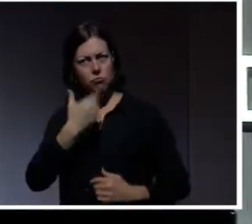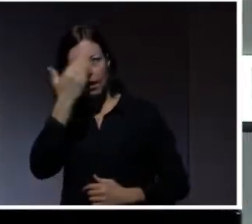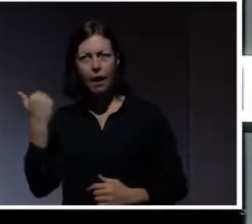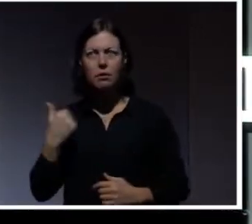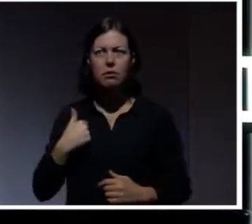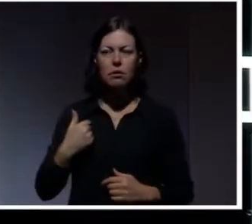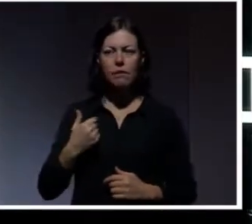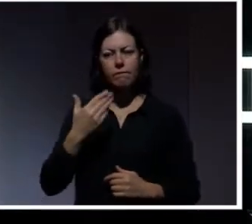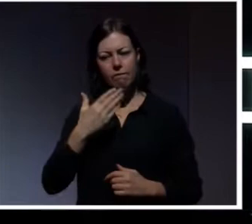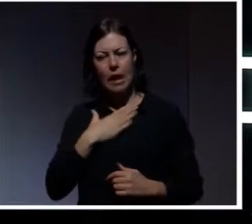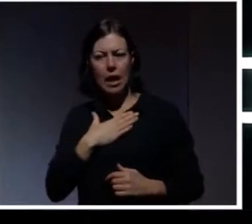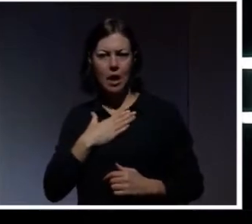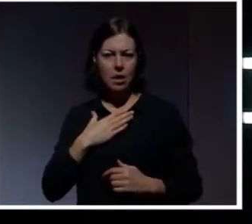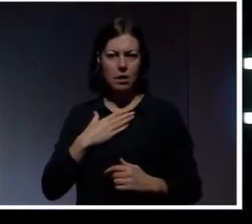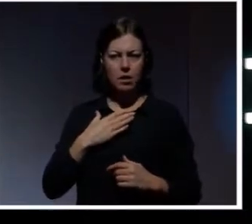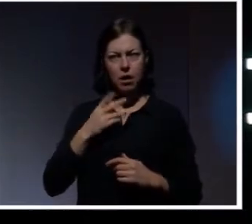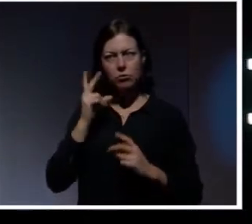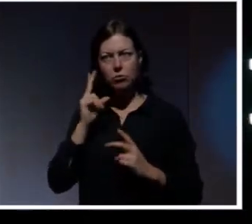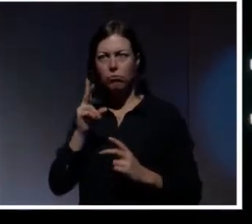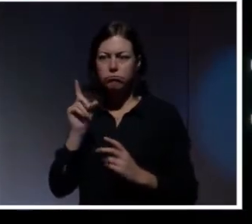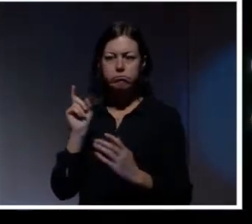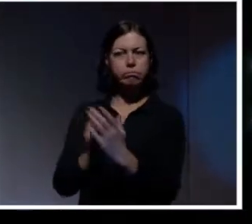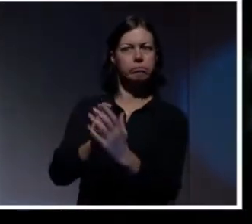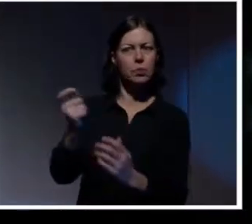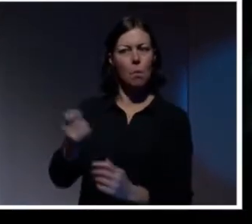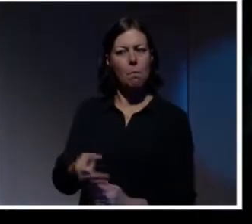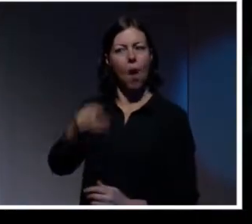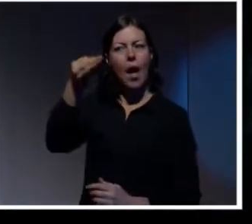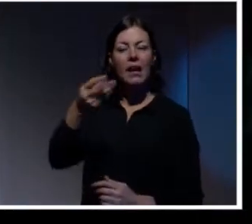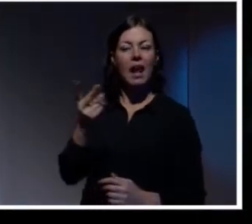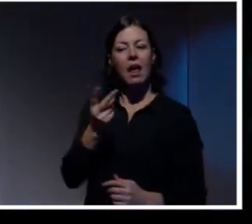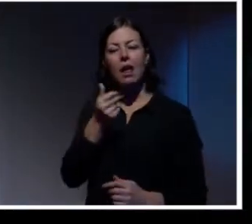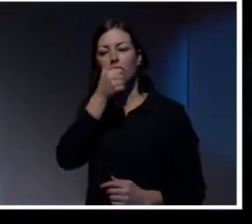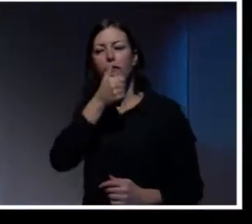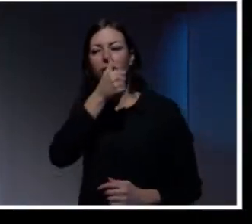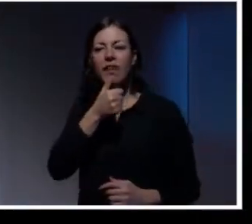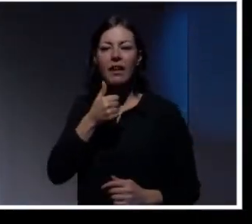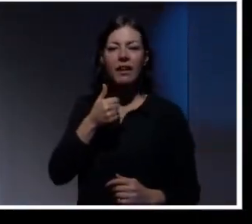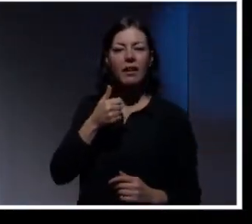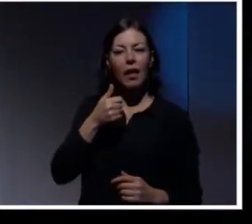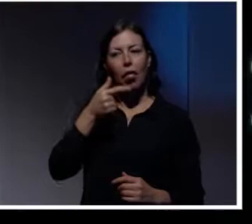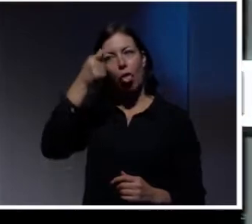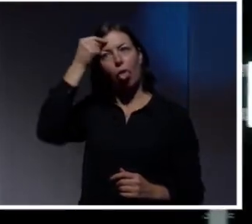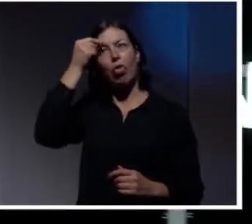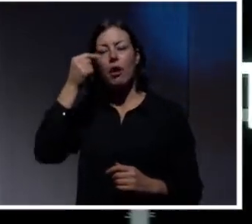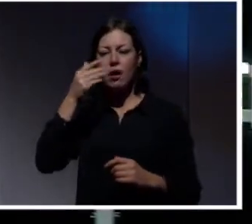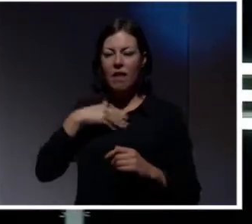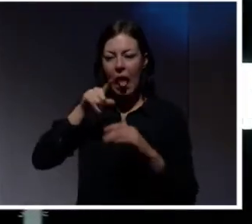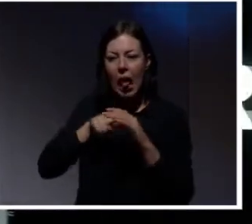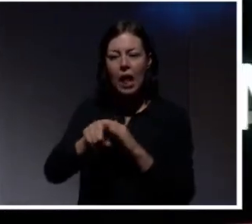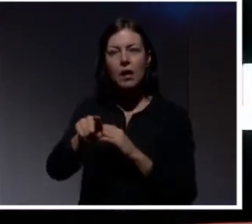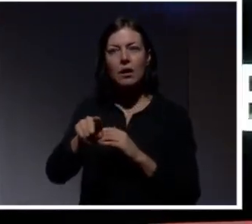göra en poäng, eller som kunde bara prova koncept, nyfikna, dumdristiga. Samma människor,